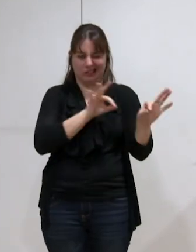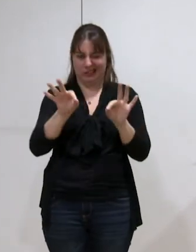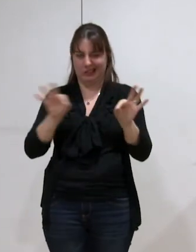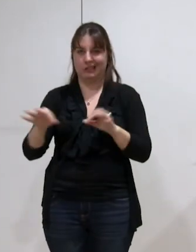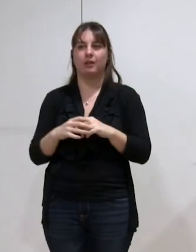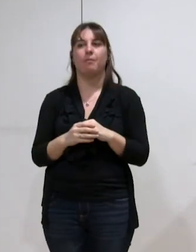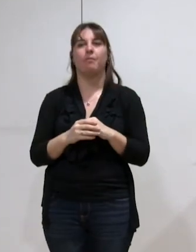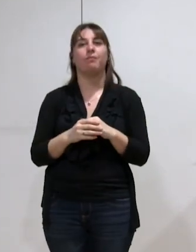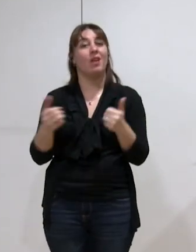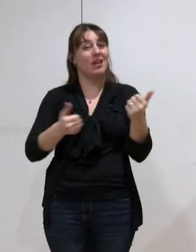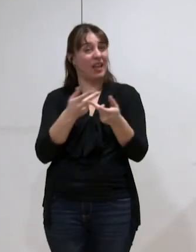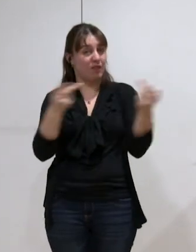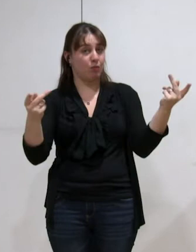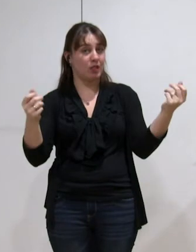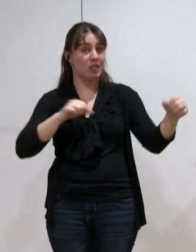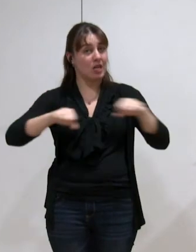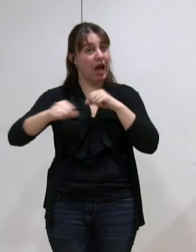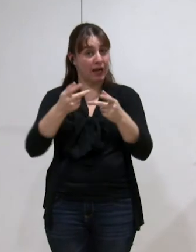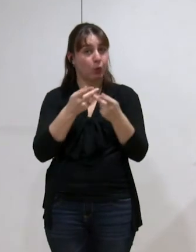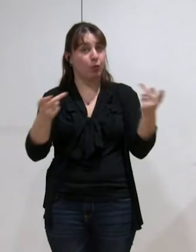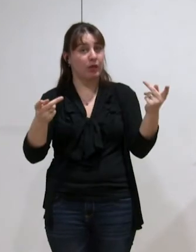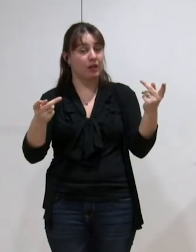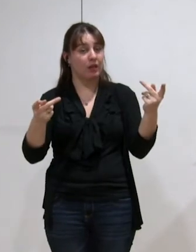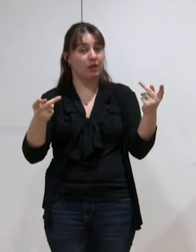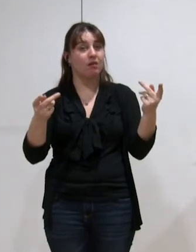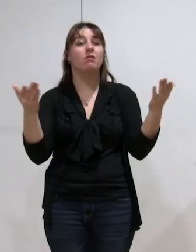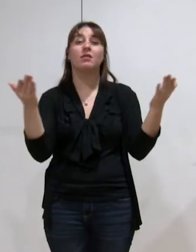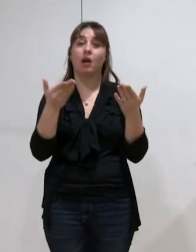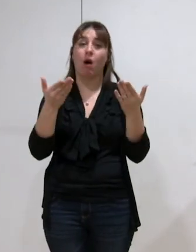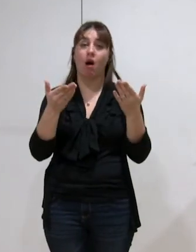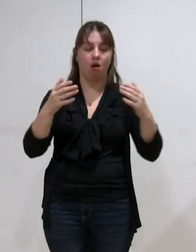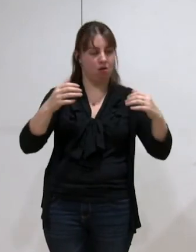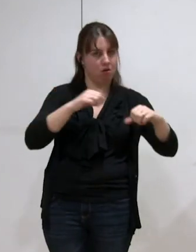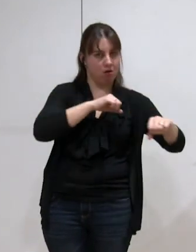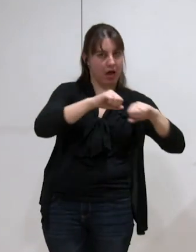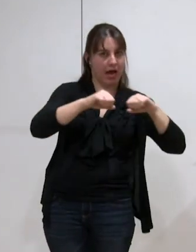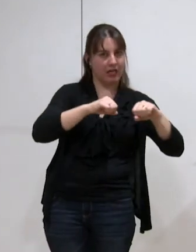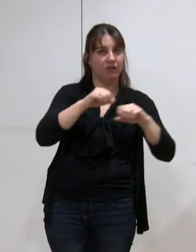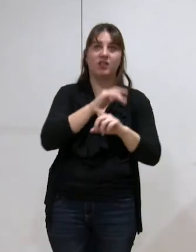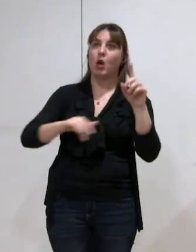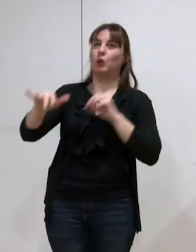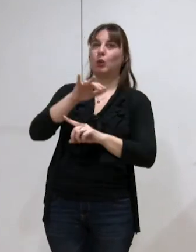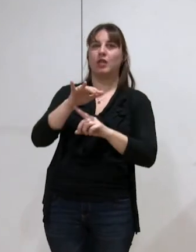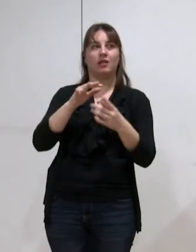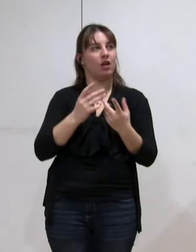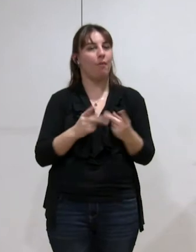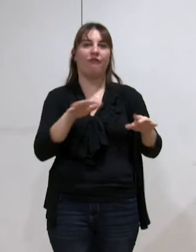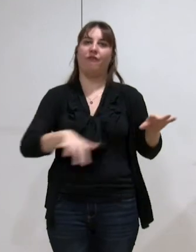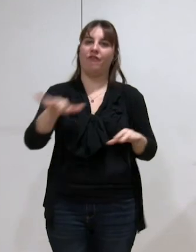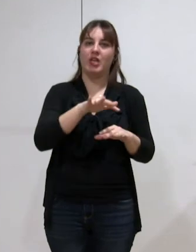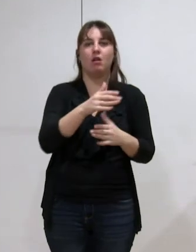public et l'action publique ne concernent qu'un bout des activités de la société et c'est bien heureux comme cela.